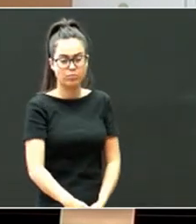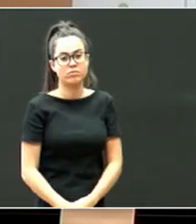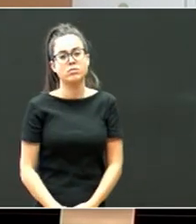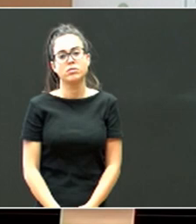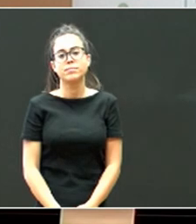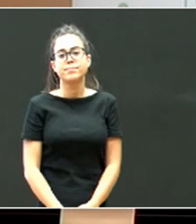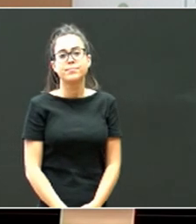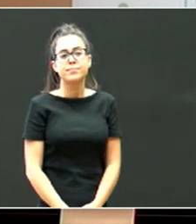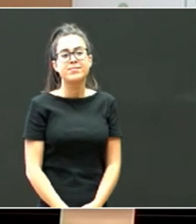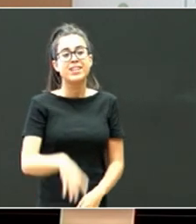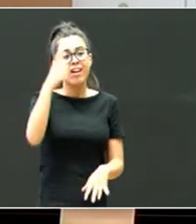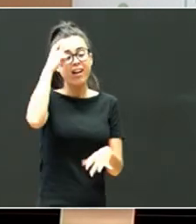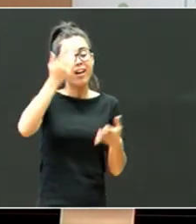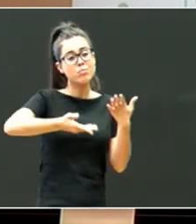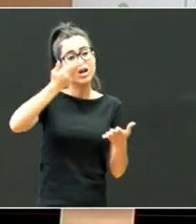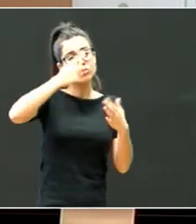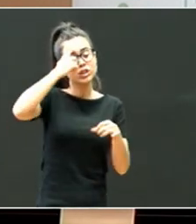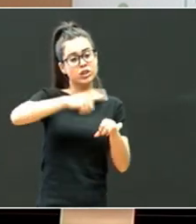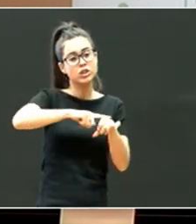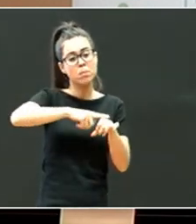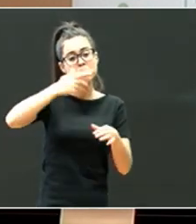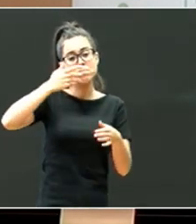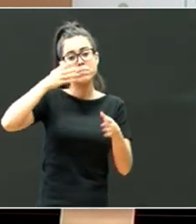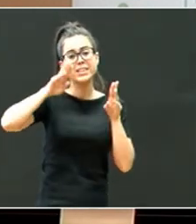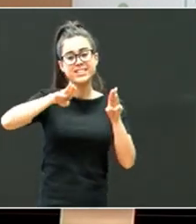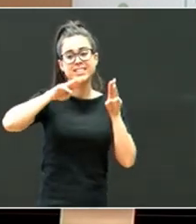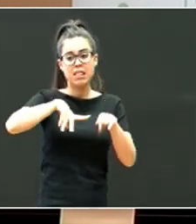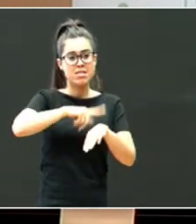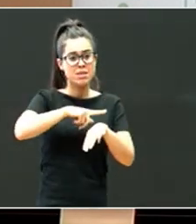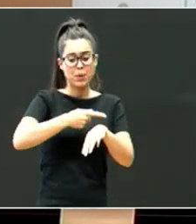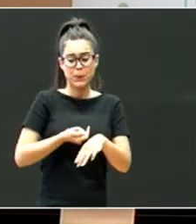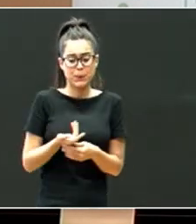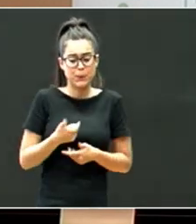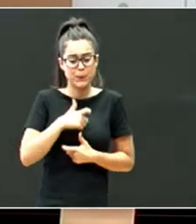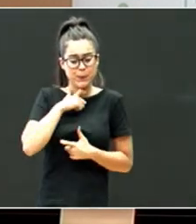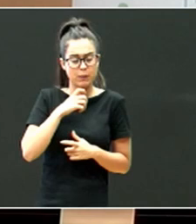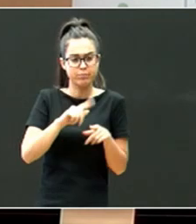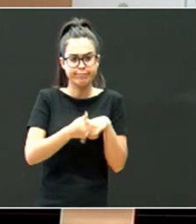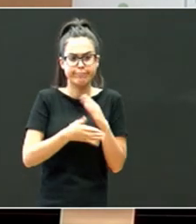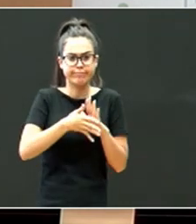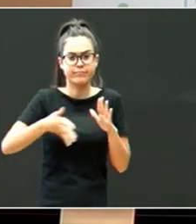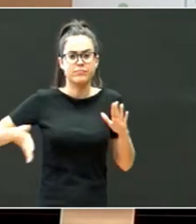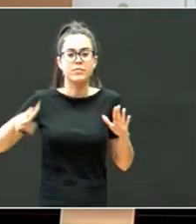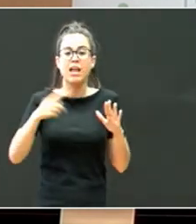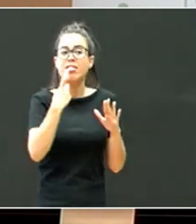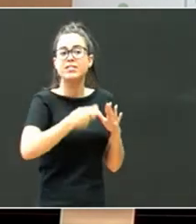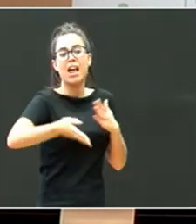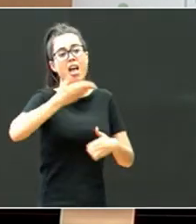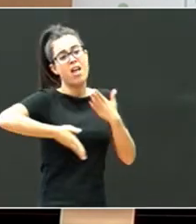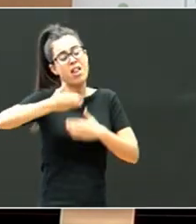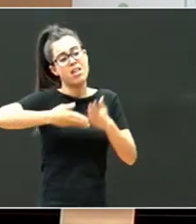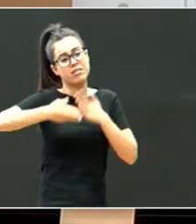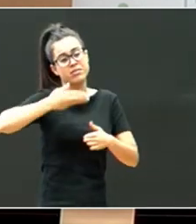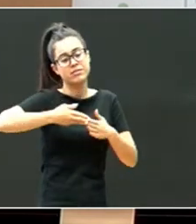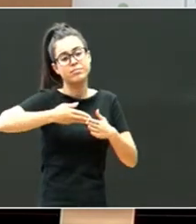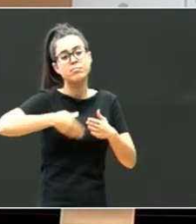eta baloazio ziko pedagogikoa, bonos naiz lusatuko, denbora gutxik elitzen da, baina izan beharko elitzake, elkarlan bat, balorazio